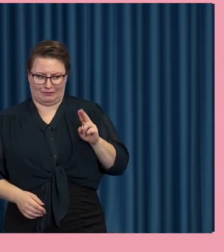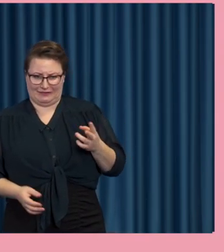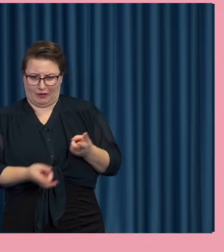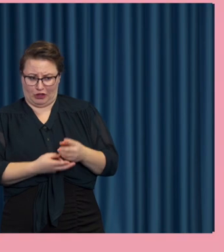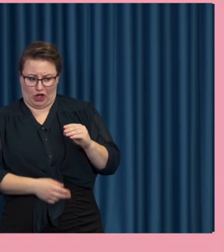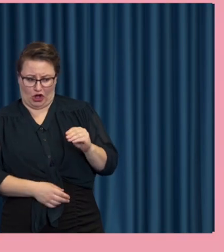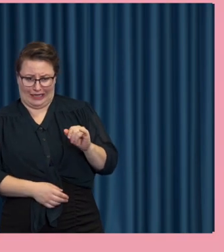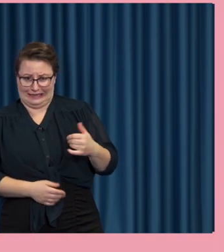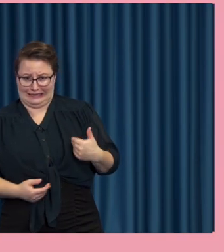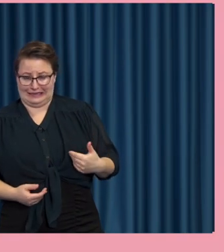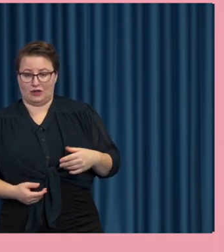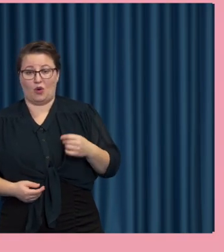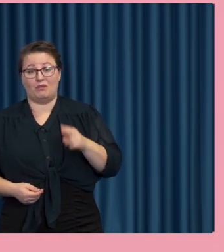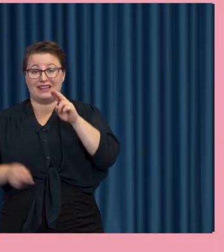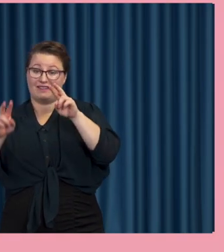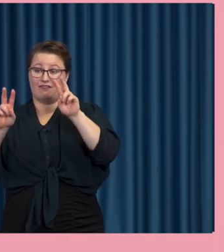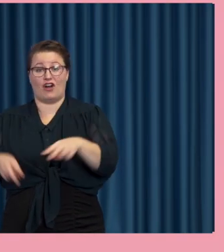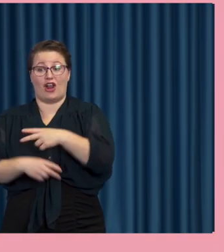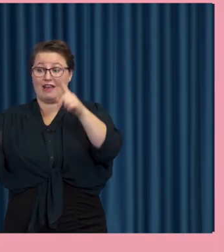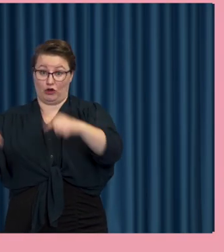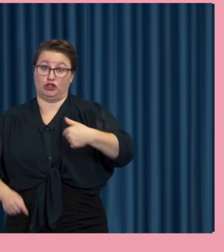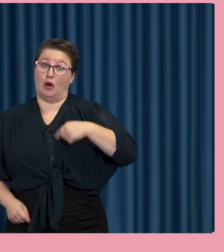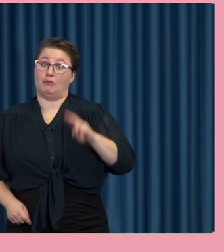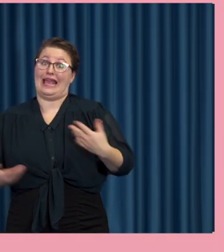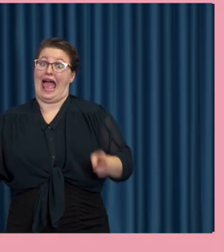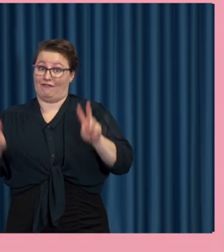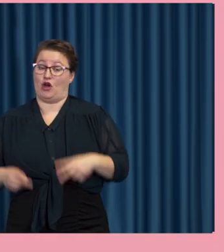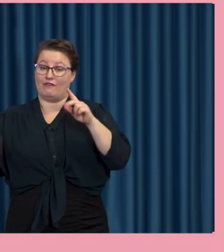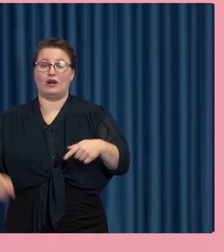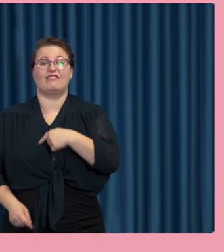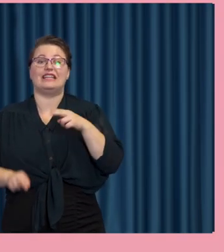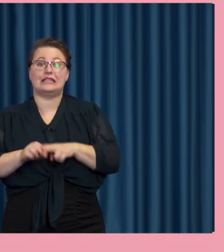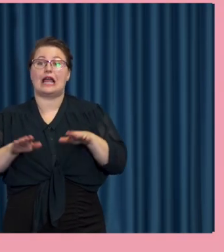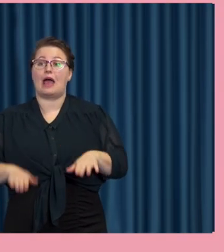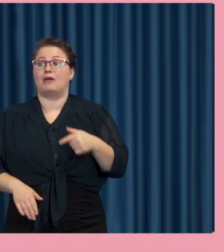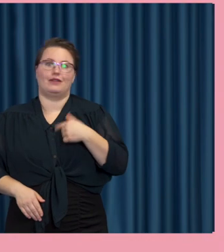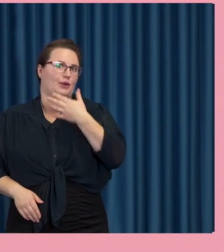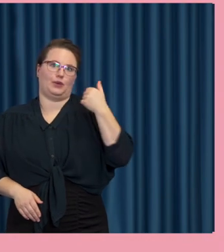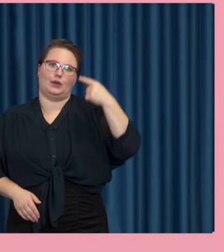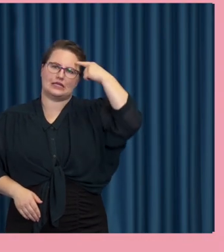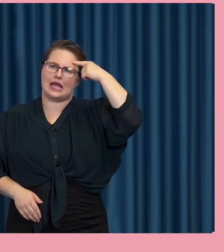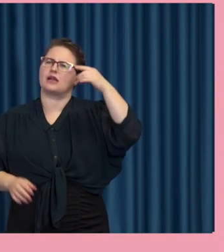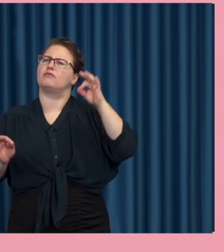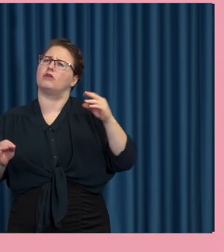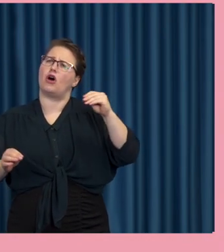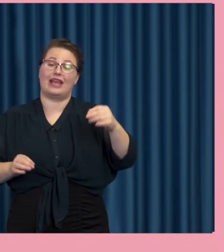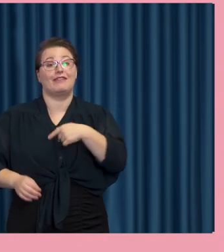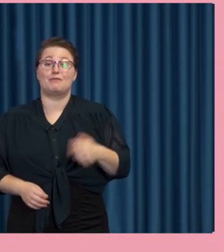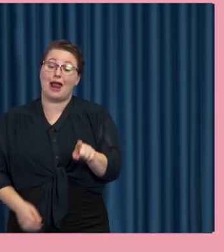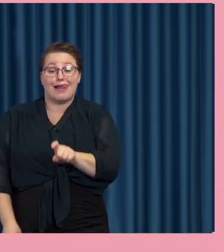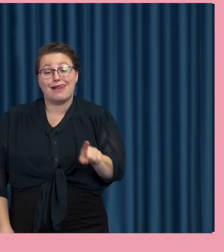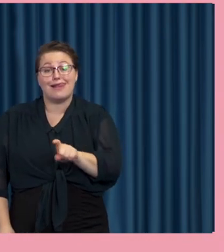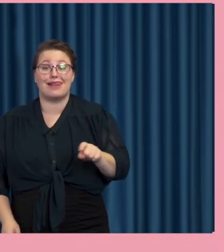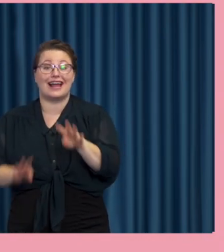betyder liksom. Nej. Och Kreti och Pleti, där jag verkligen tillhör, vi sitter hemma och funderar inte så mycket på det. Utan vi surfar ju bara på internet.